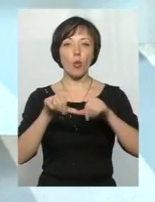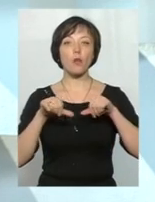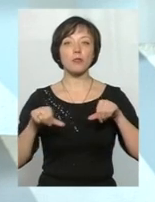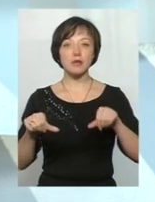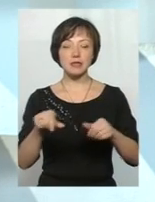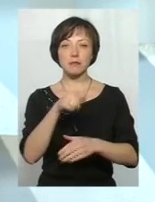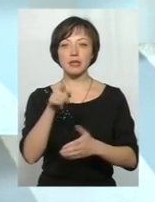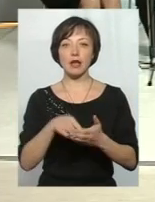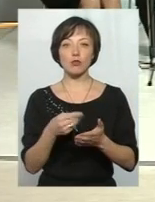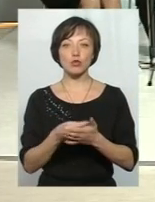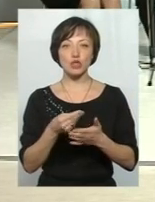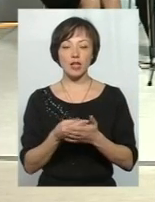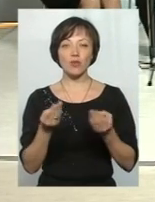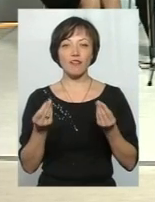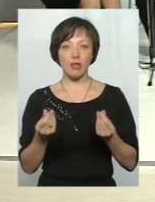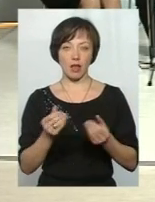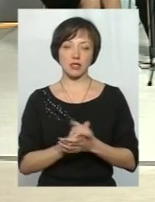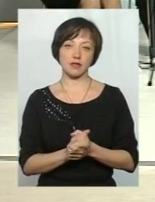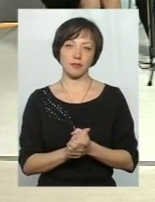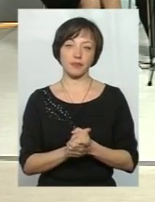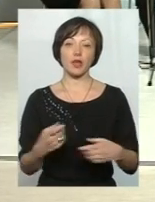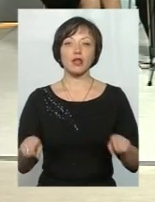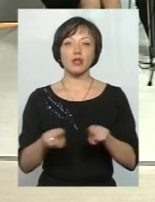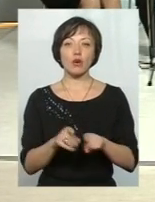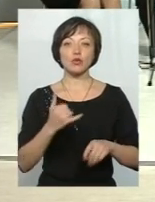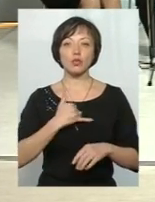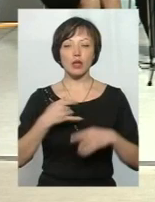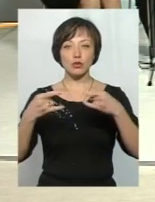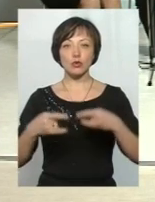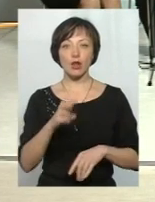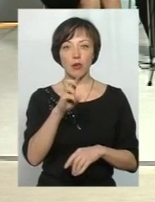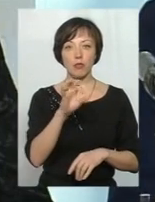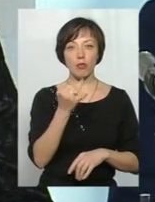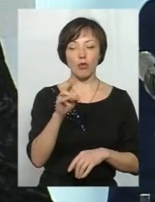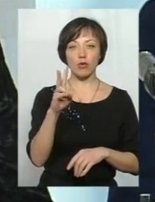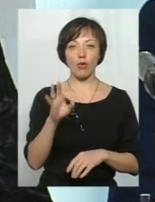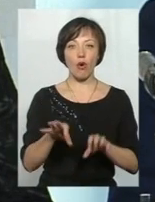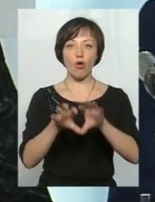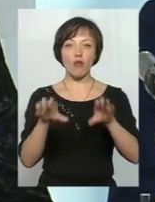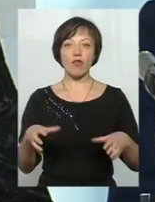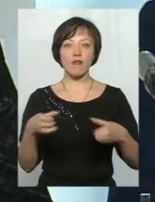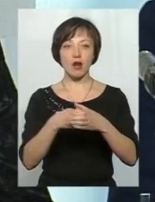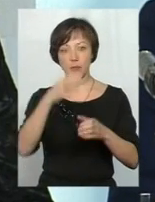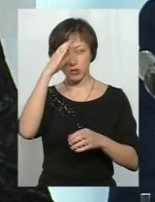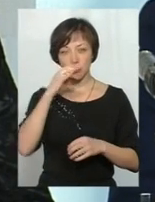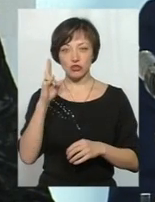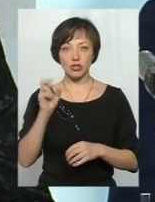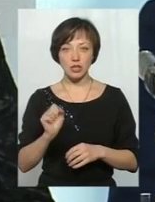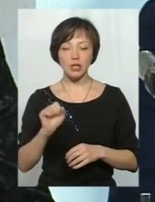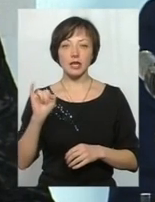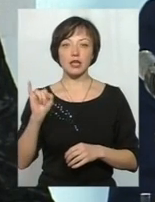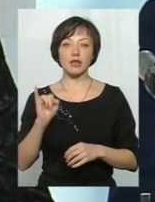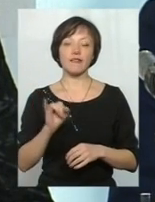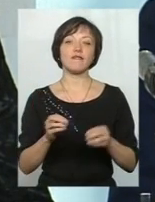обласної ради з питань бюджету та фінансів. Також у нас у студії Михайло Бойко, голова фракції «Всеукраїнського об'єднання «Батьківщина» в обласній раді,